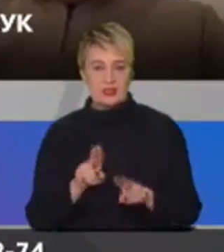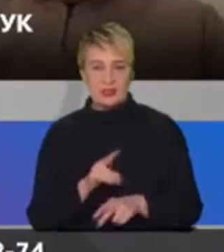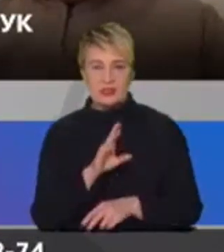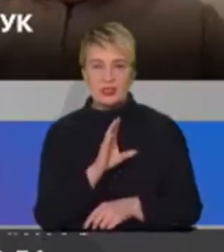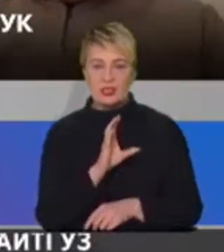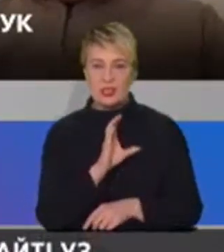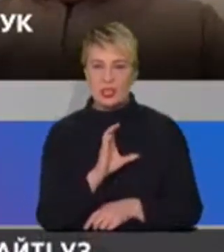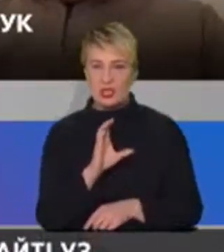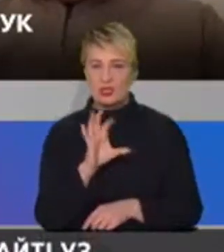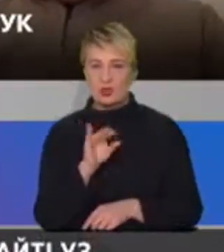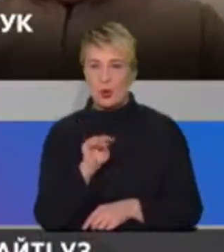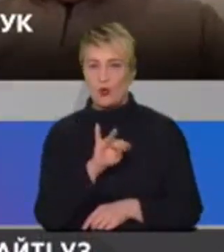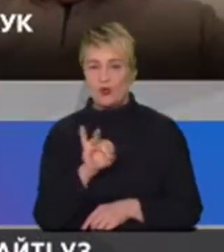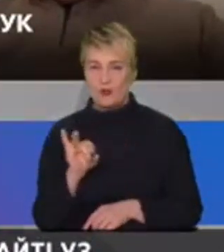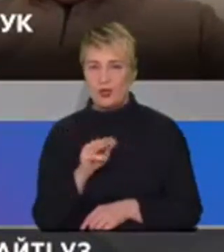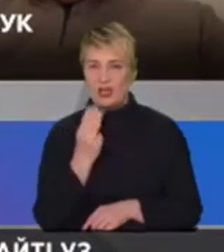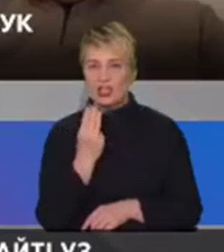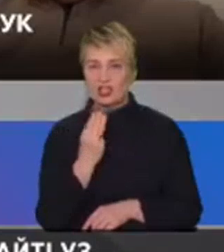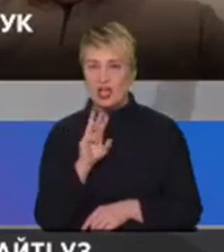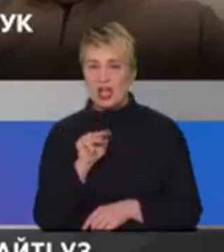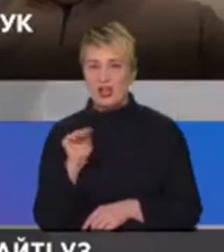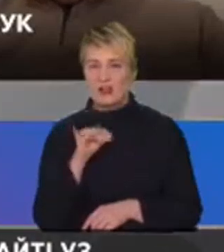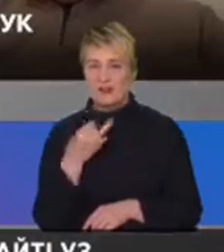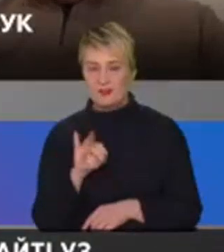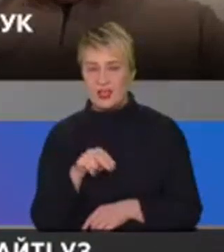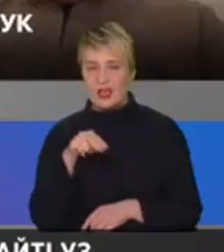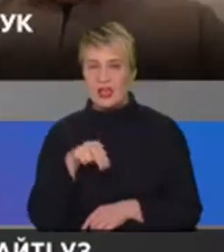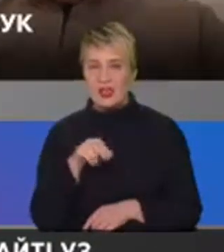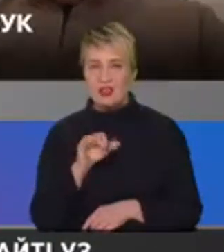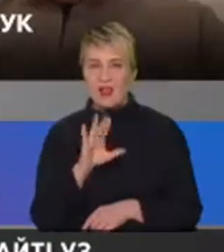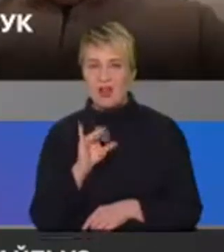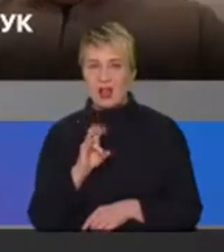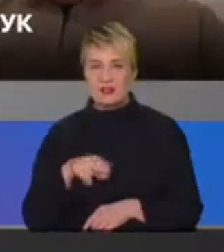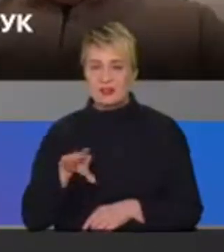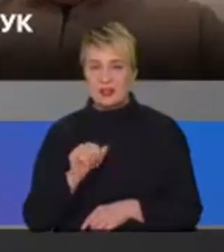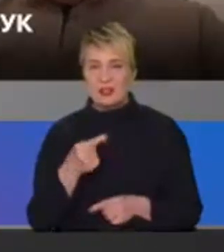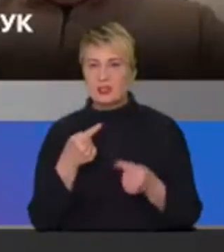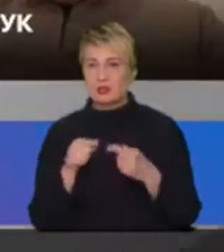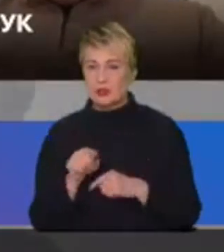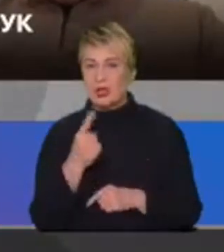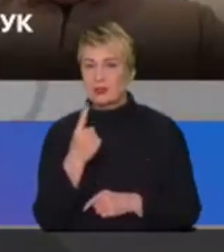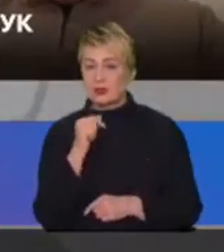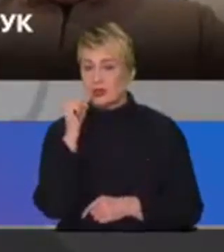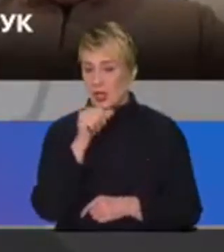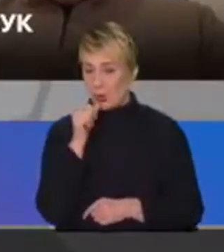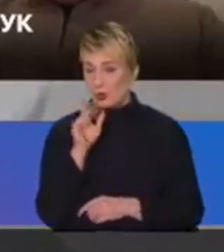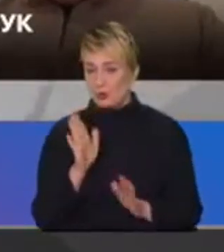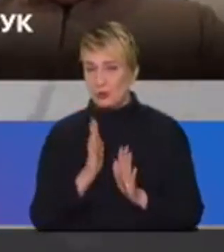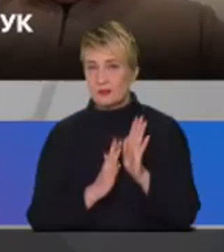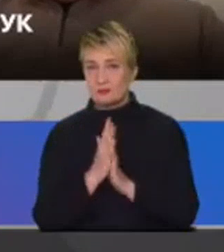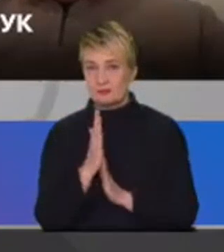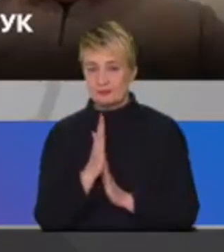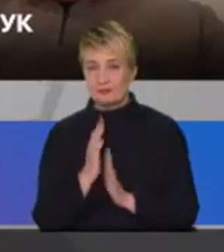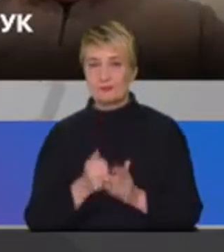шалфеї, лаванди і інші, а ті, які були однолетні, ми ставимо на стоп.